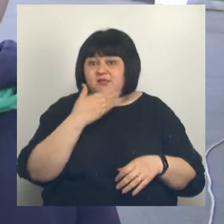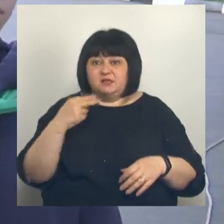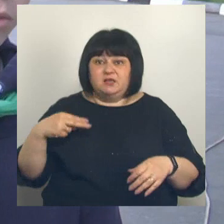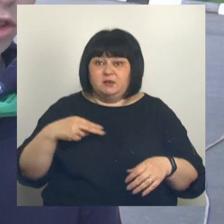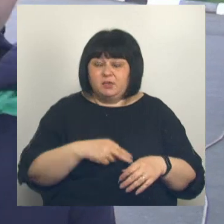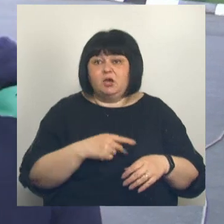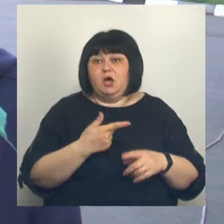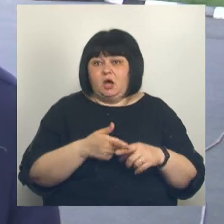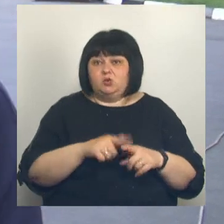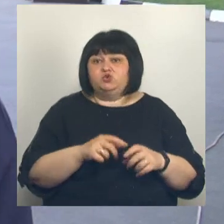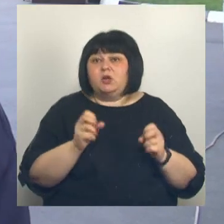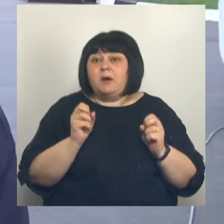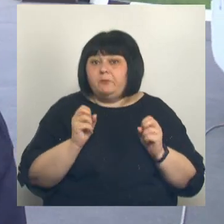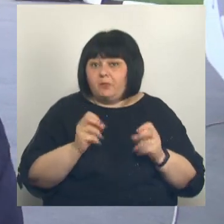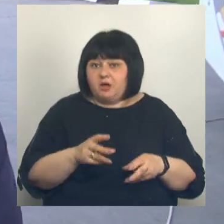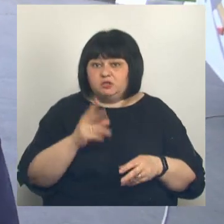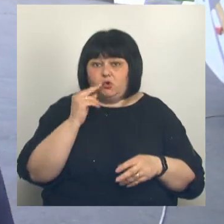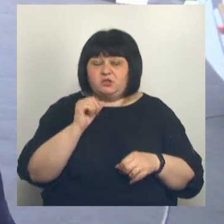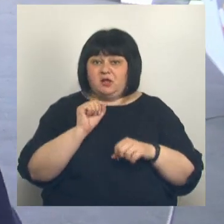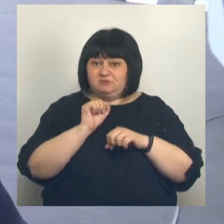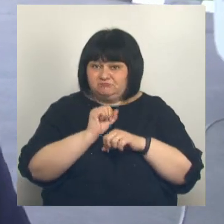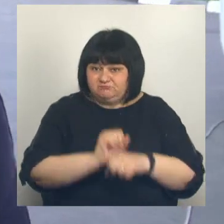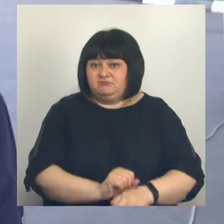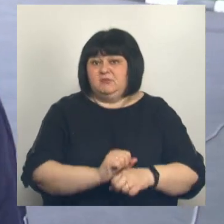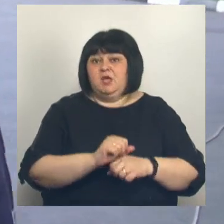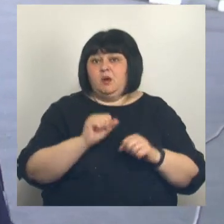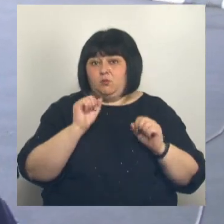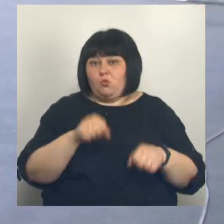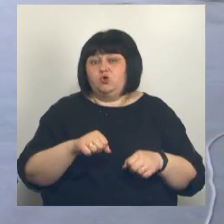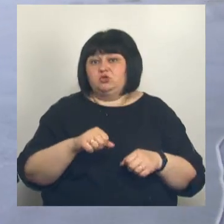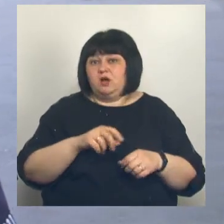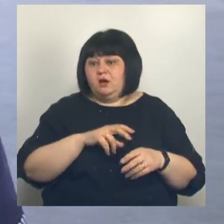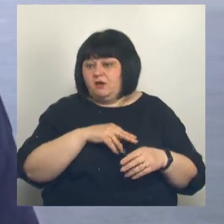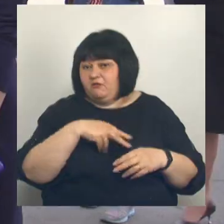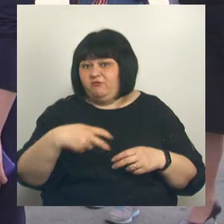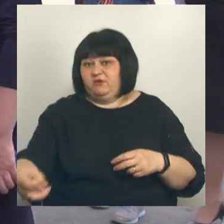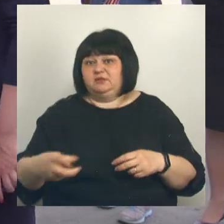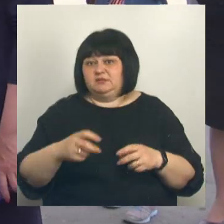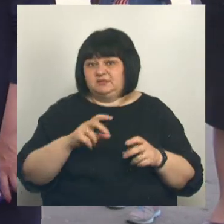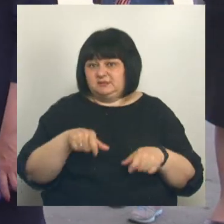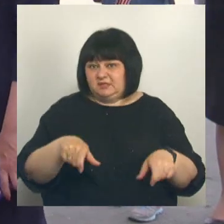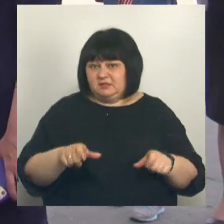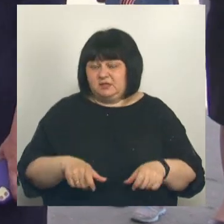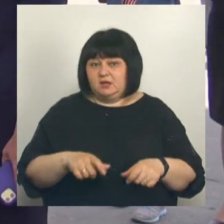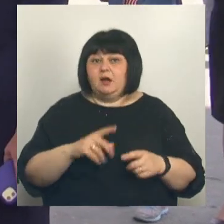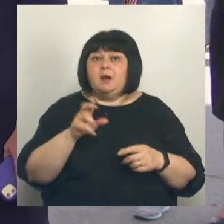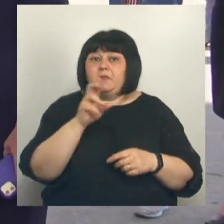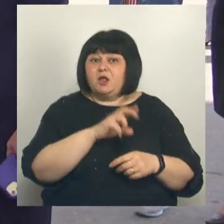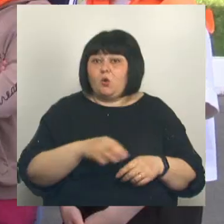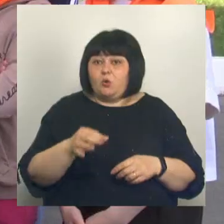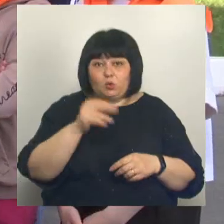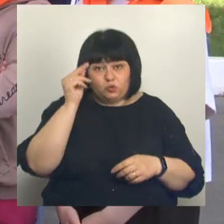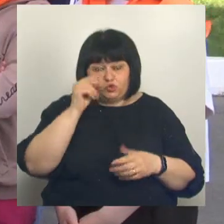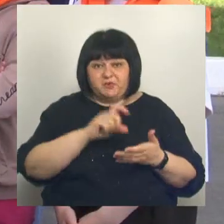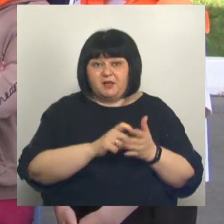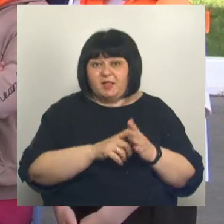иногда очень опасно. Потому что, когда она резко затормозит, есть риск вылететь в соседнее сидение перед тобой сидящим. Маршрут по Белгородской области учебный класс